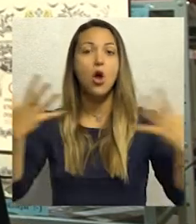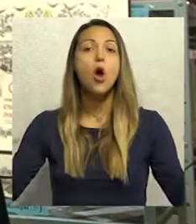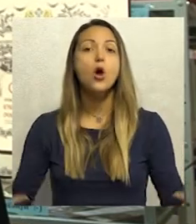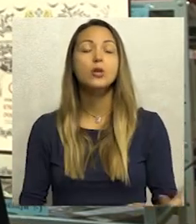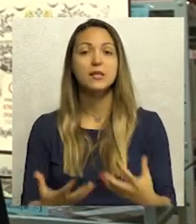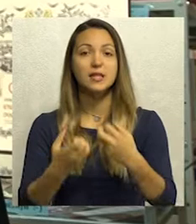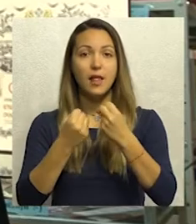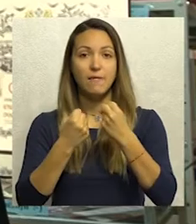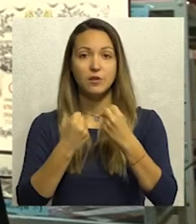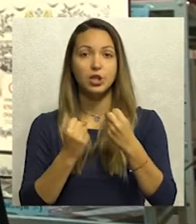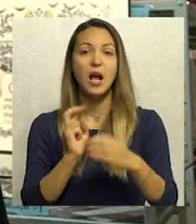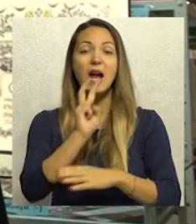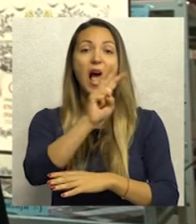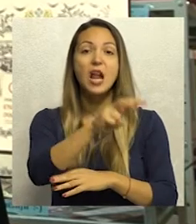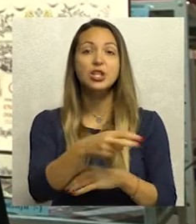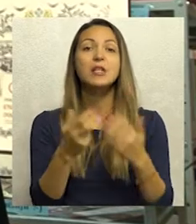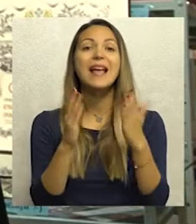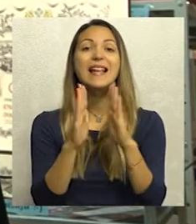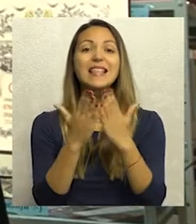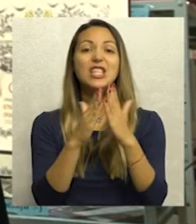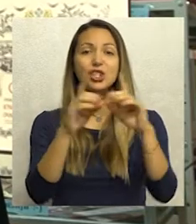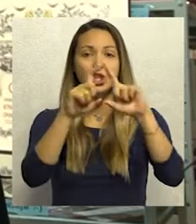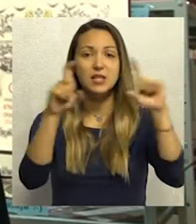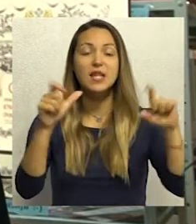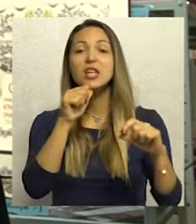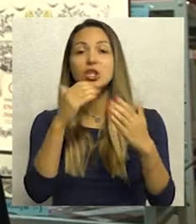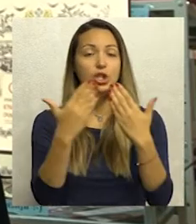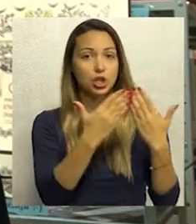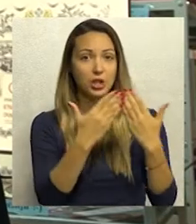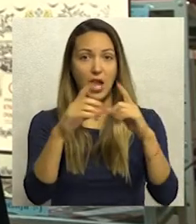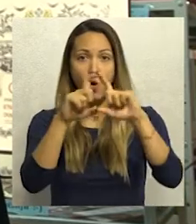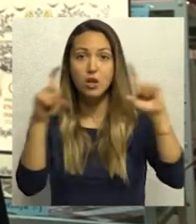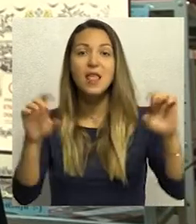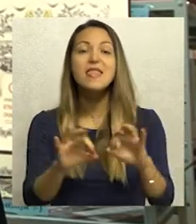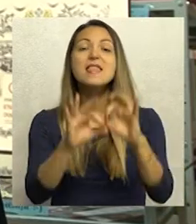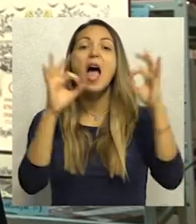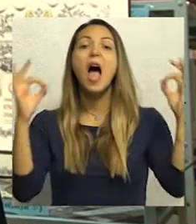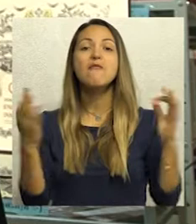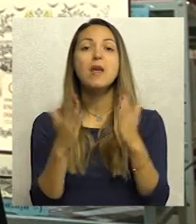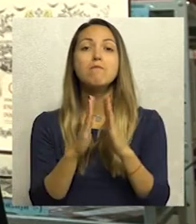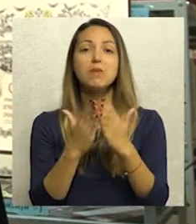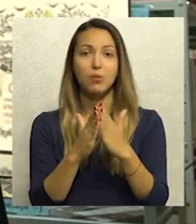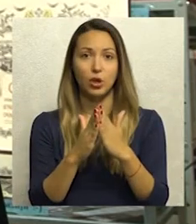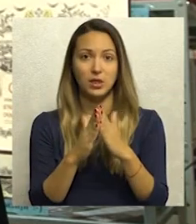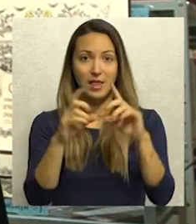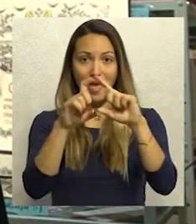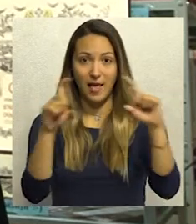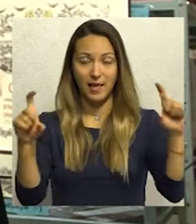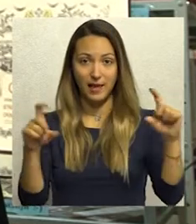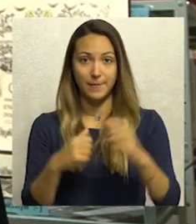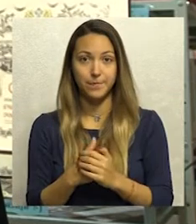Karlovačke knjižnice i čitaonice kao javne biblioteke. Dakle, ako su klasične